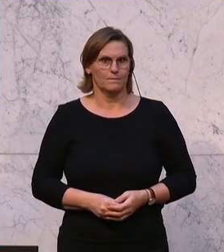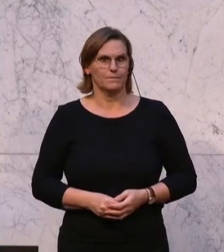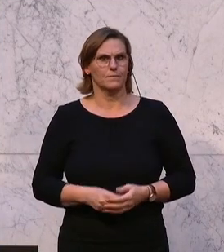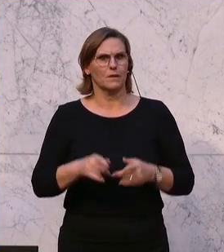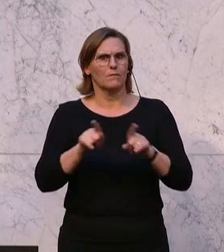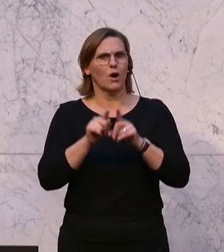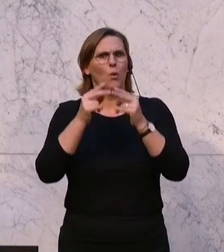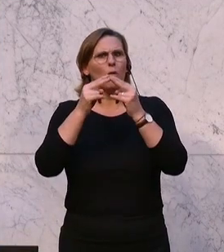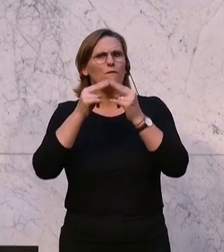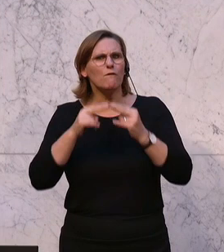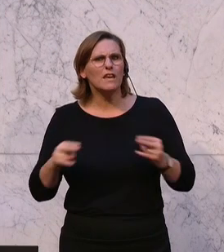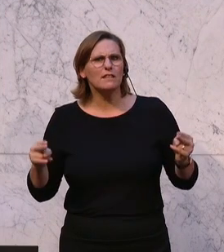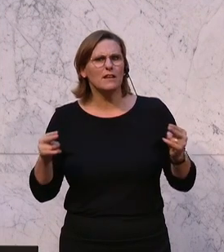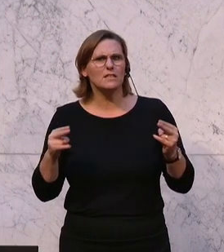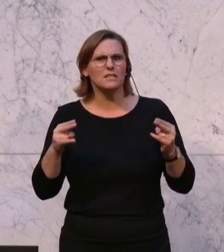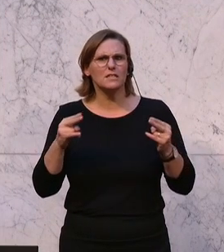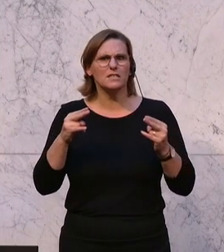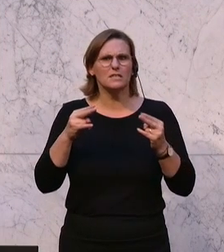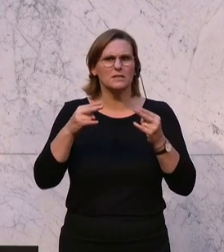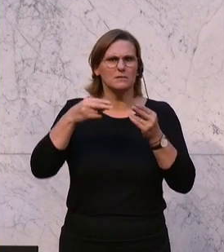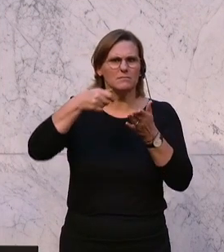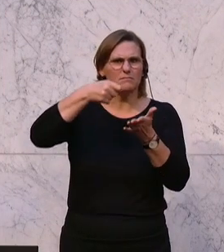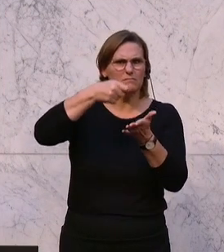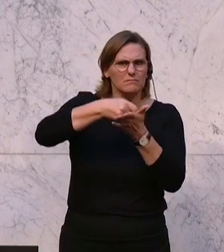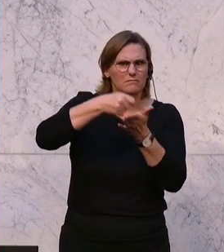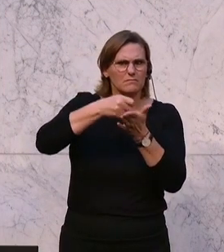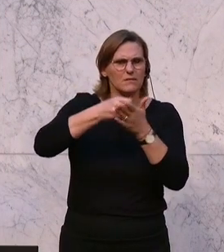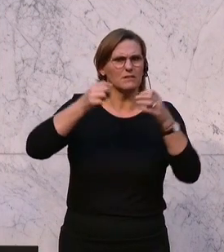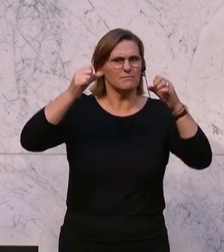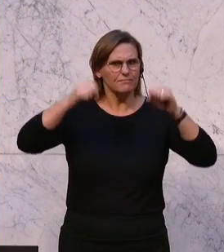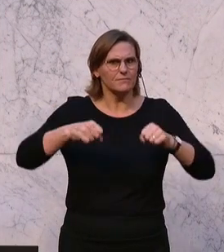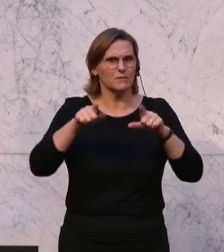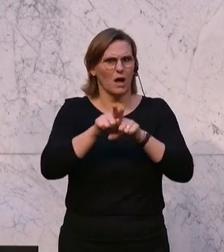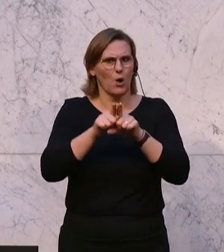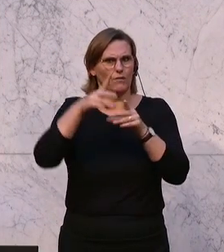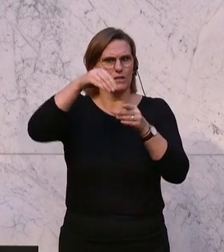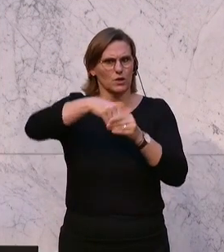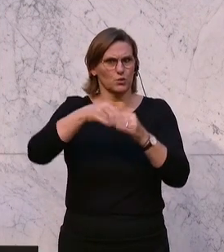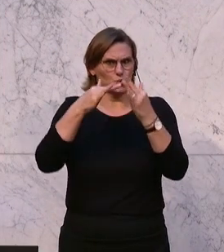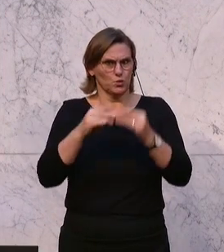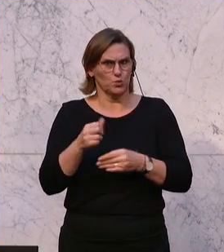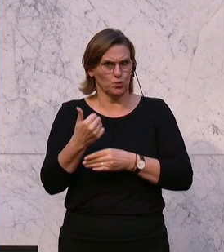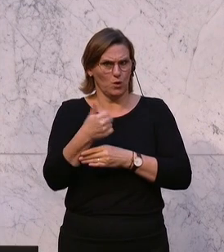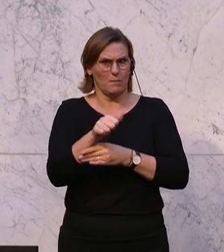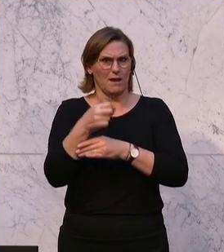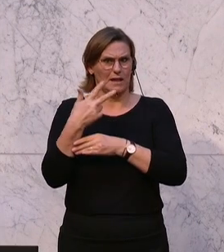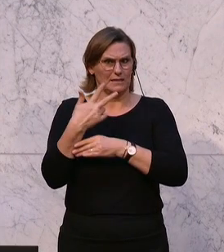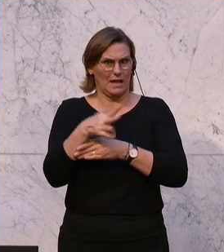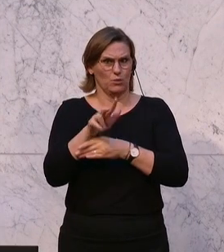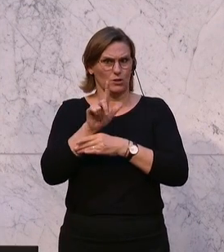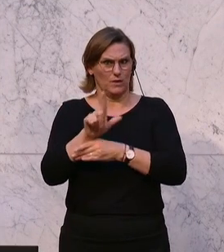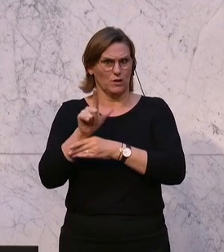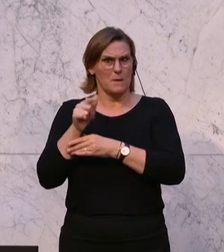Friedensfazilität zugestimmt. Da sind mittlerweile, wenn man alles zusammenrechnet, noch einmal 3,22 Milliarden Euro